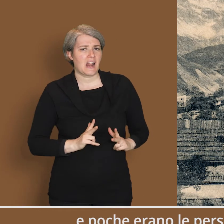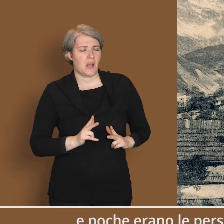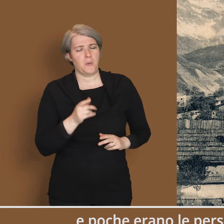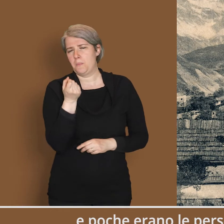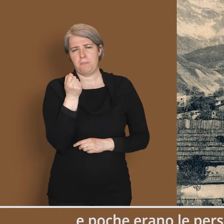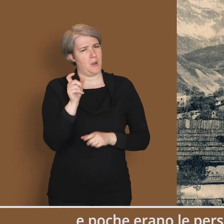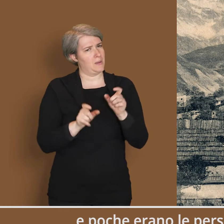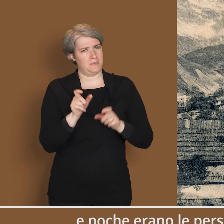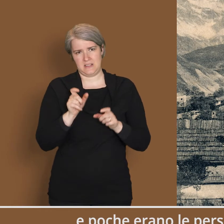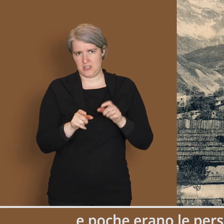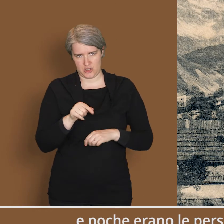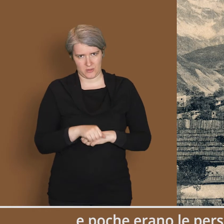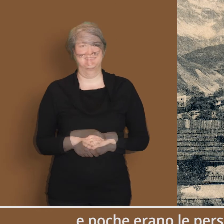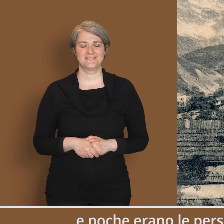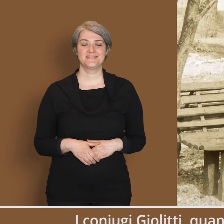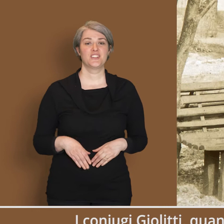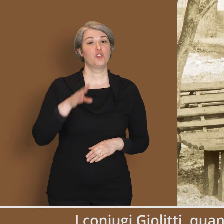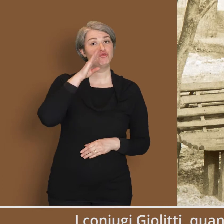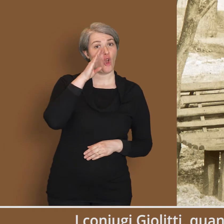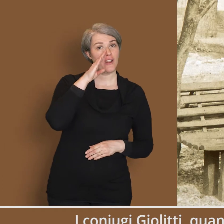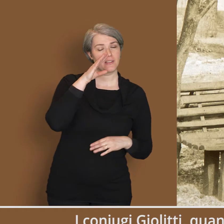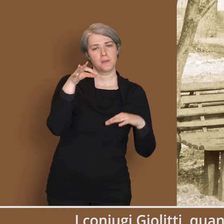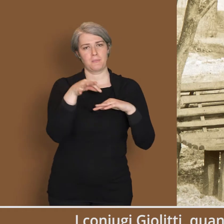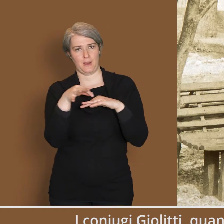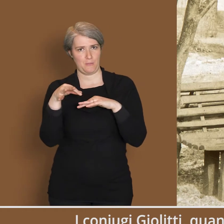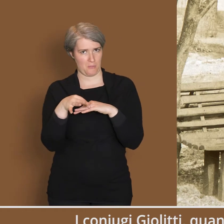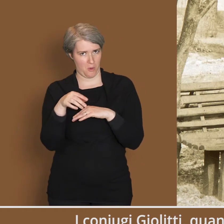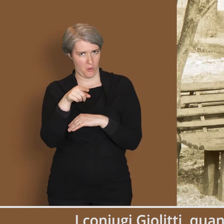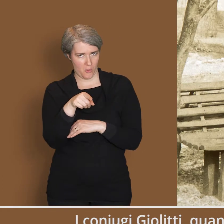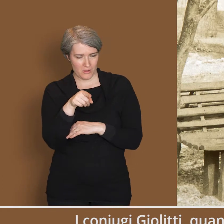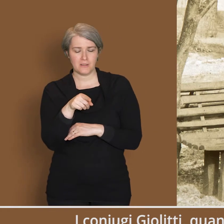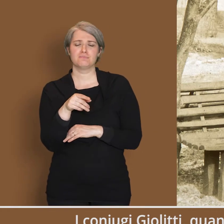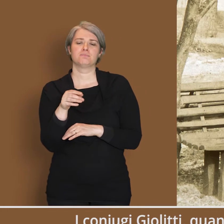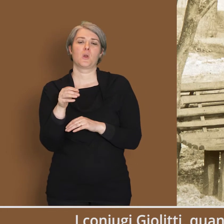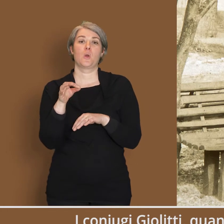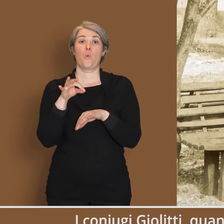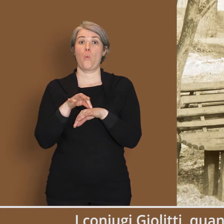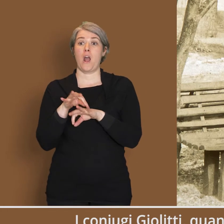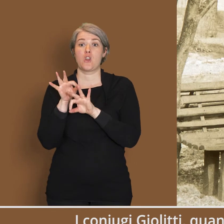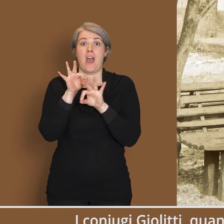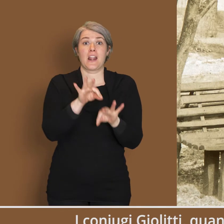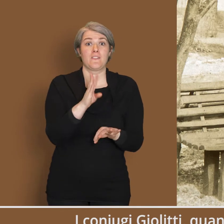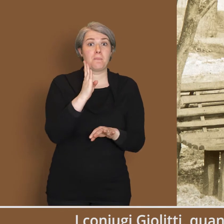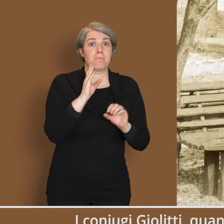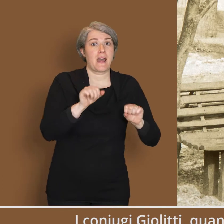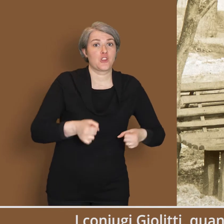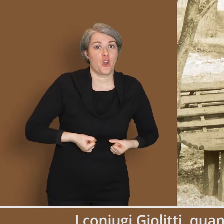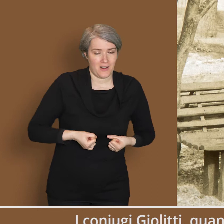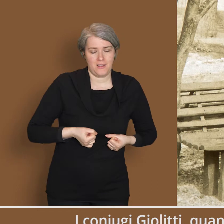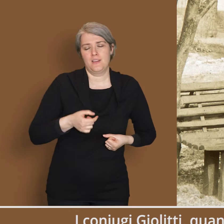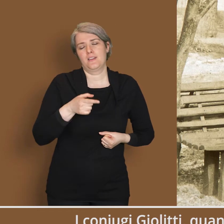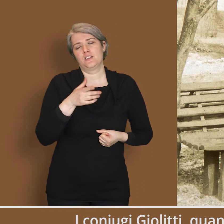disturbare la sua quiete familiare. I coniugi Giolitti, quando giunsero a Bardonecchia, erano già avanti con l'età.